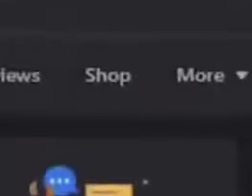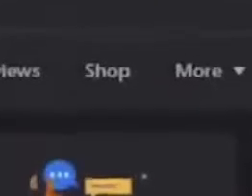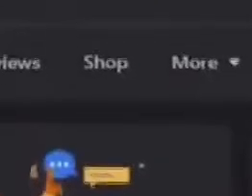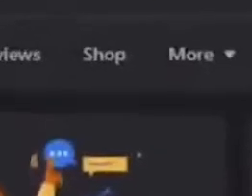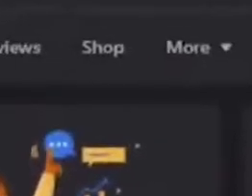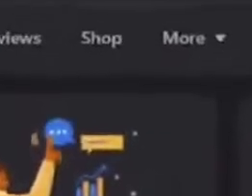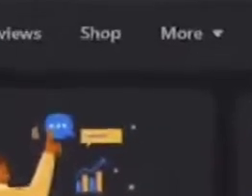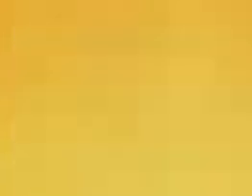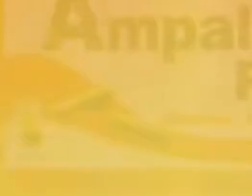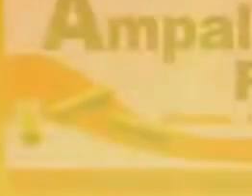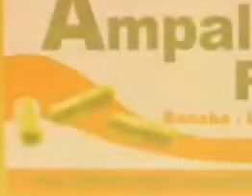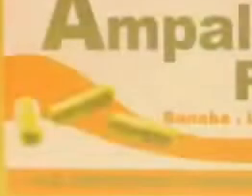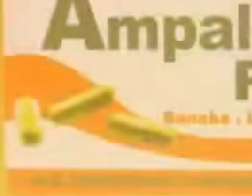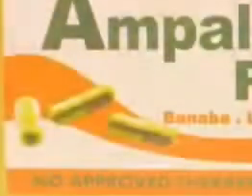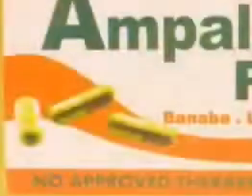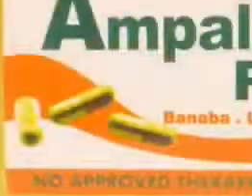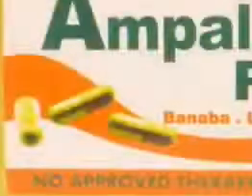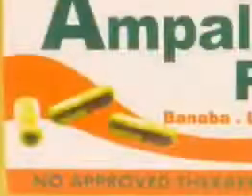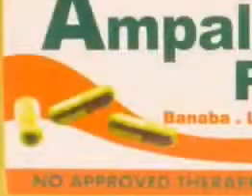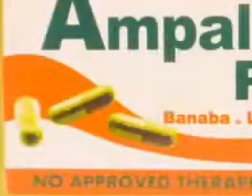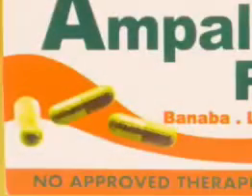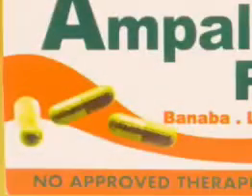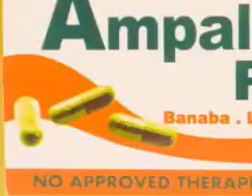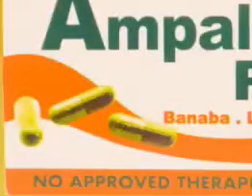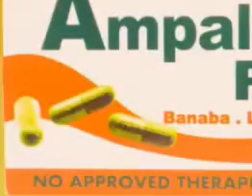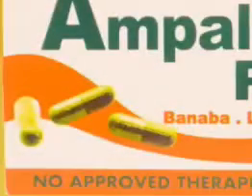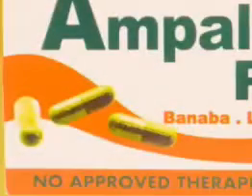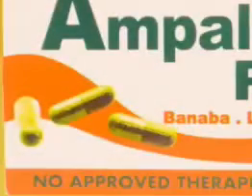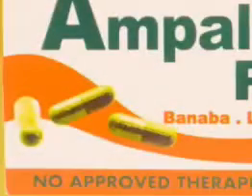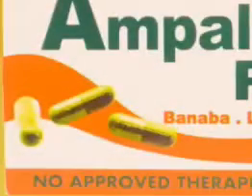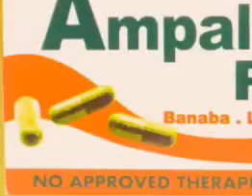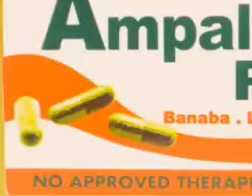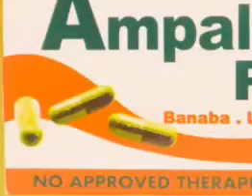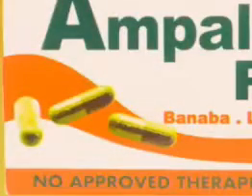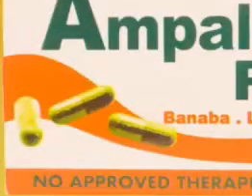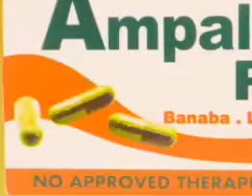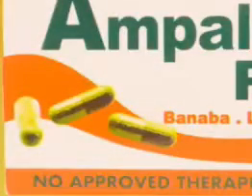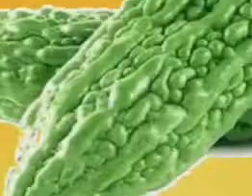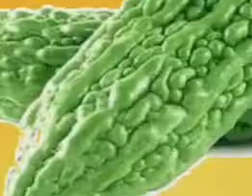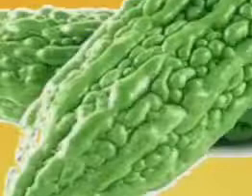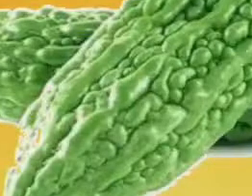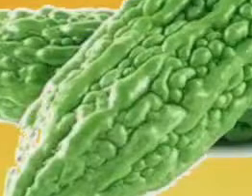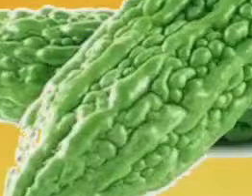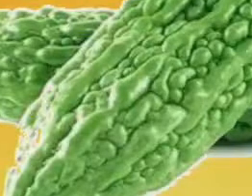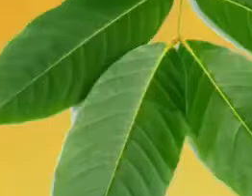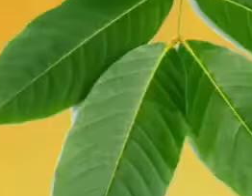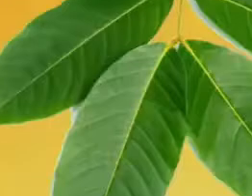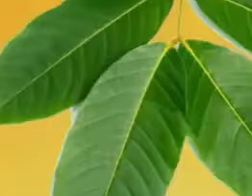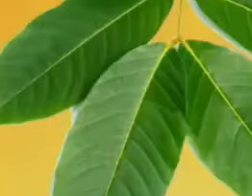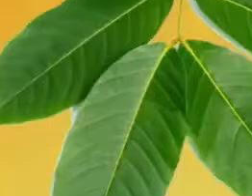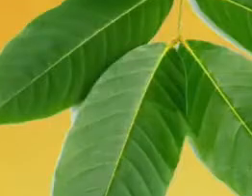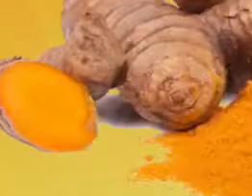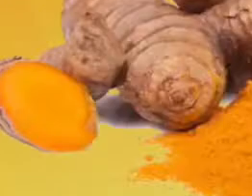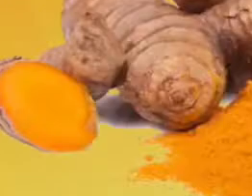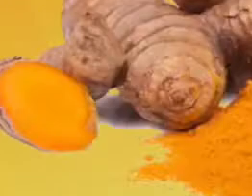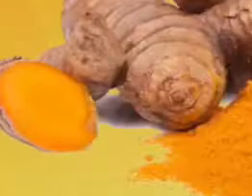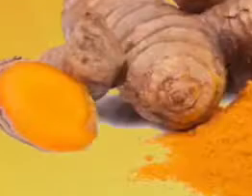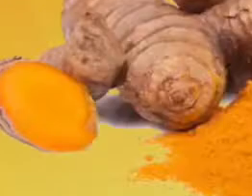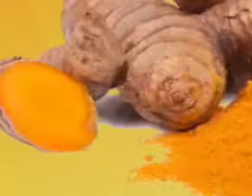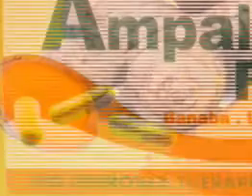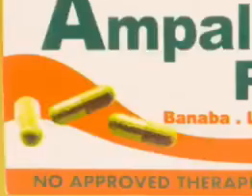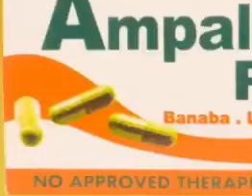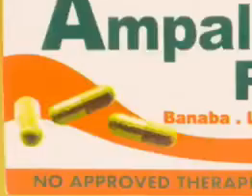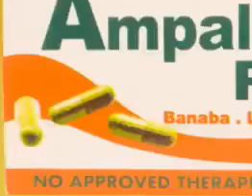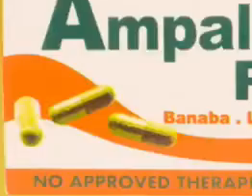Facebook page Ang bahaging ito ay hatid sa inyo ng Ampalaya Plus Bawa sa Ampalaya Banaba at Luyang